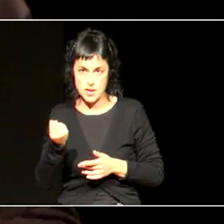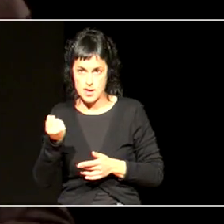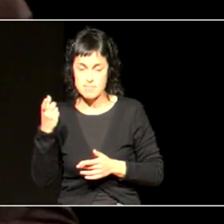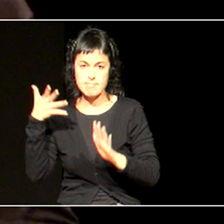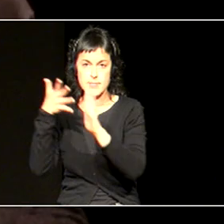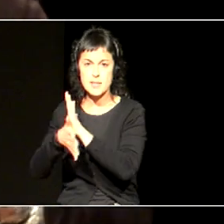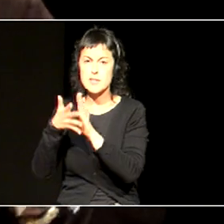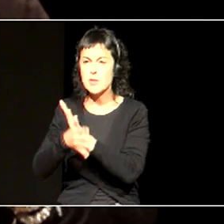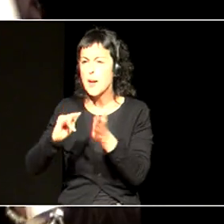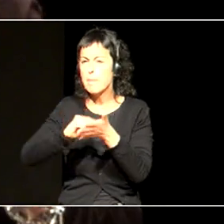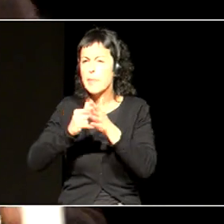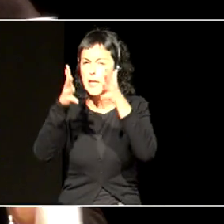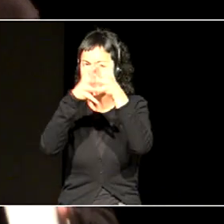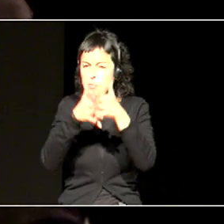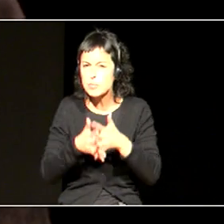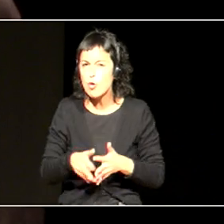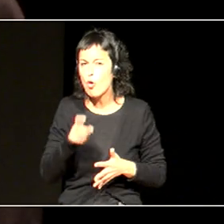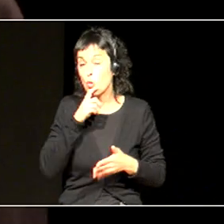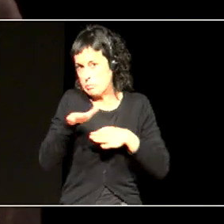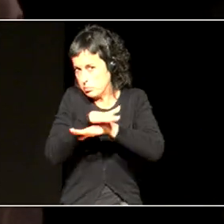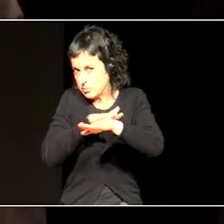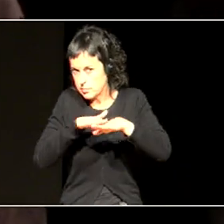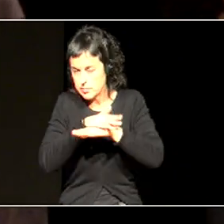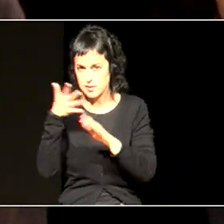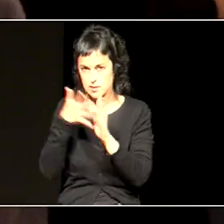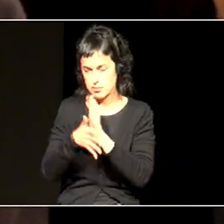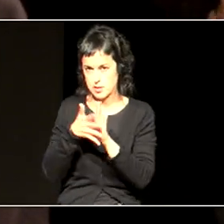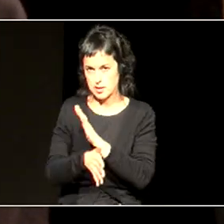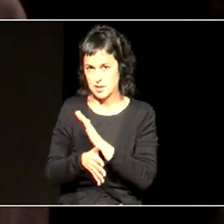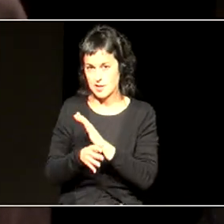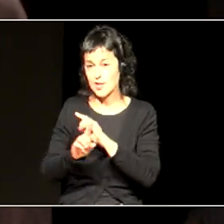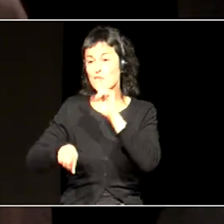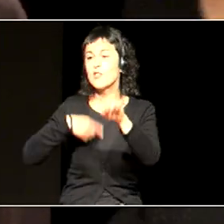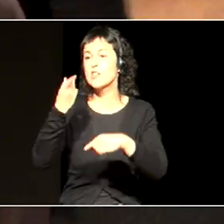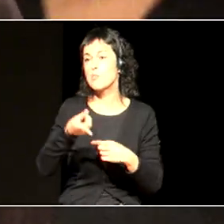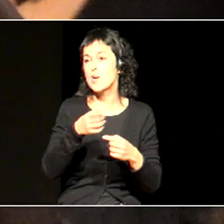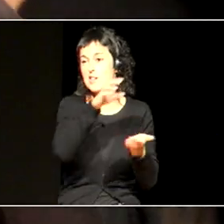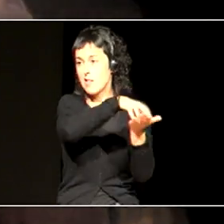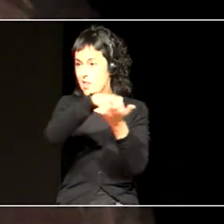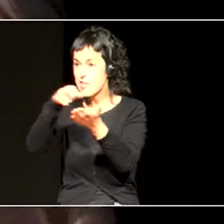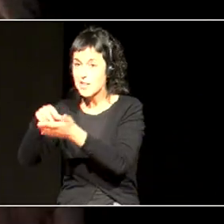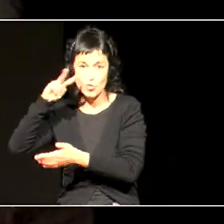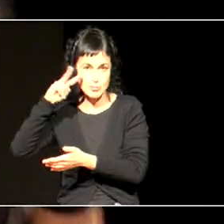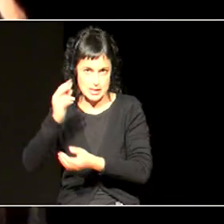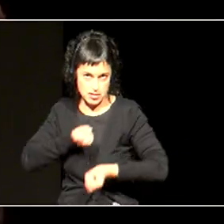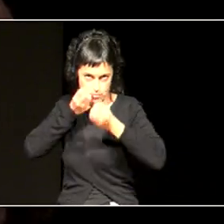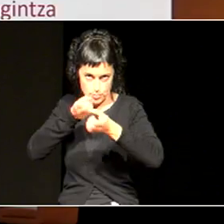planaren egitura, gainetik, zen eta gero, ikastetzen esperintziak izango ditugu guretzat. Ezkarrik asko.